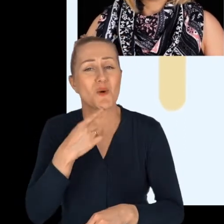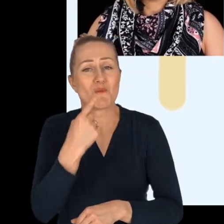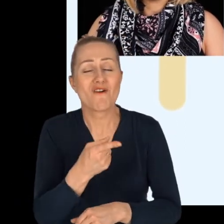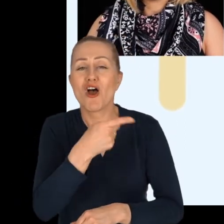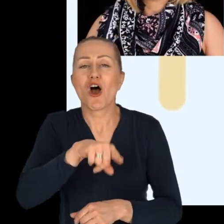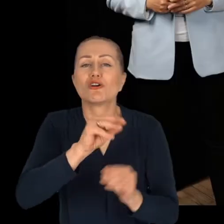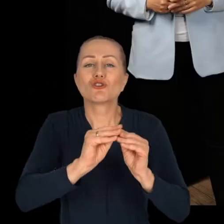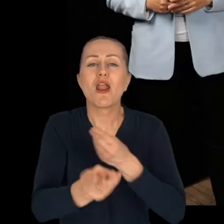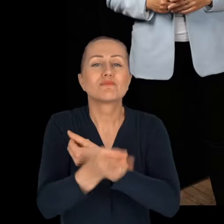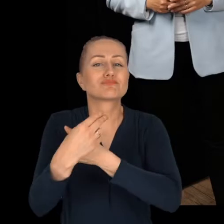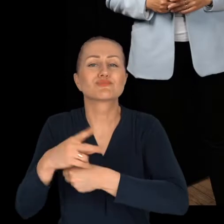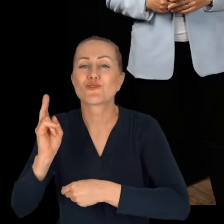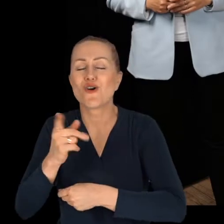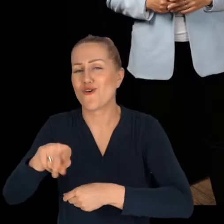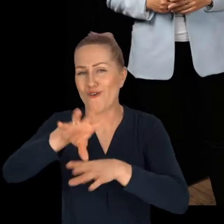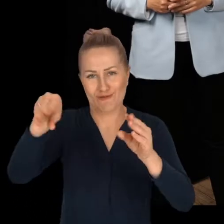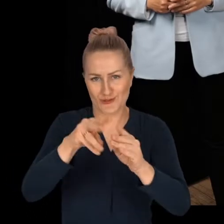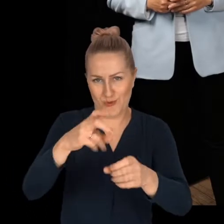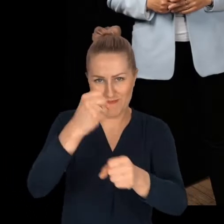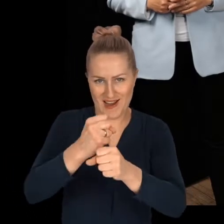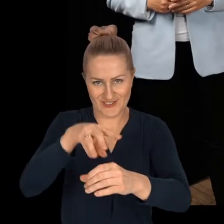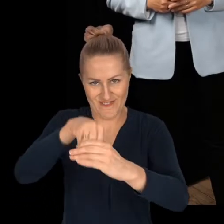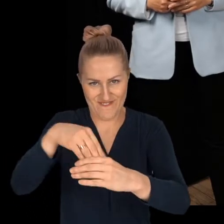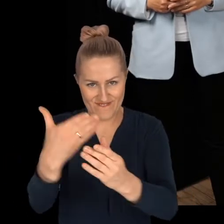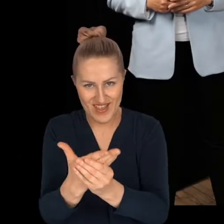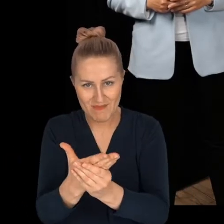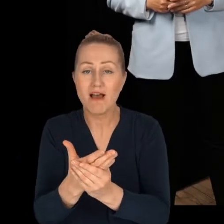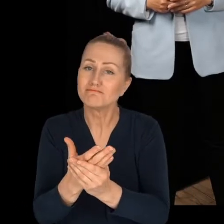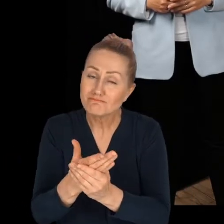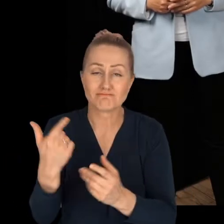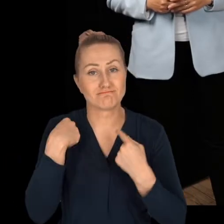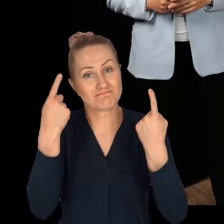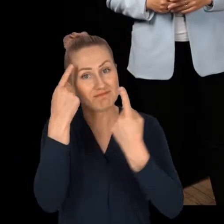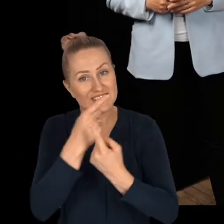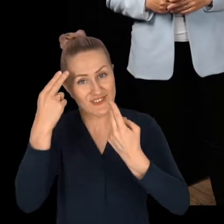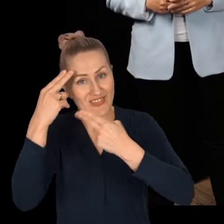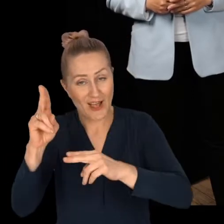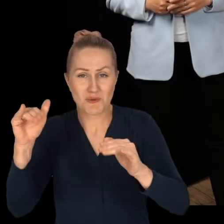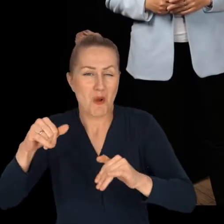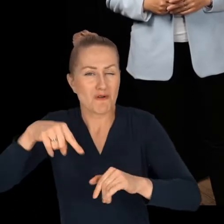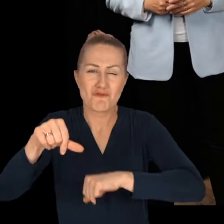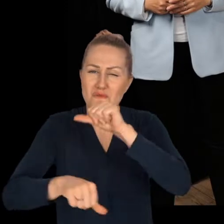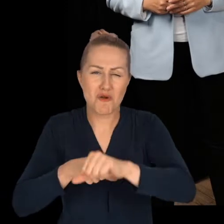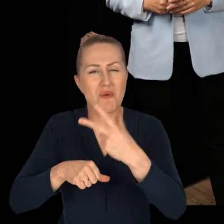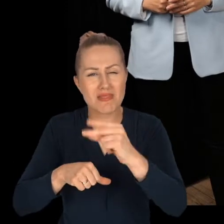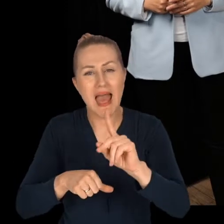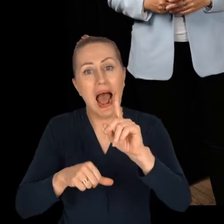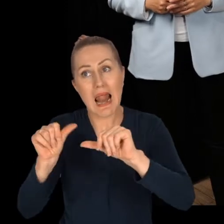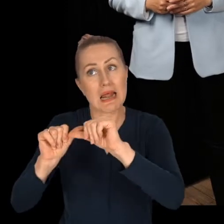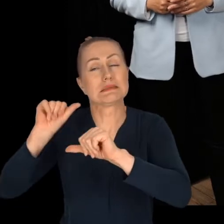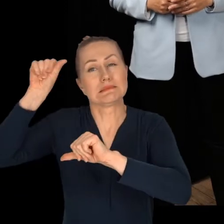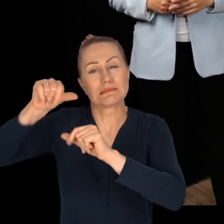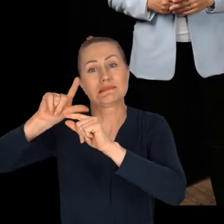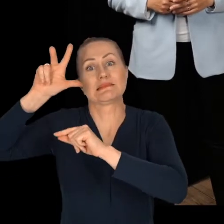tego szkolenia są wszyscy nasi pracownicy i mam nadzieję, że może jeszcze nie w tym roku, ale